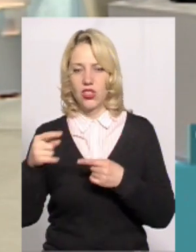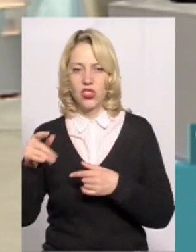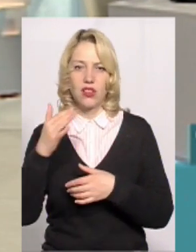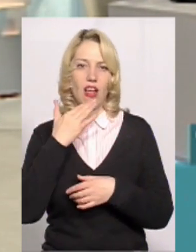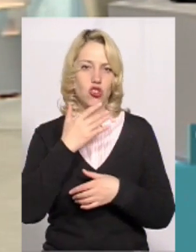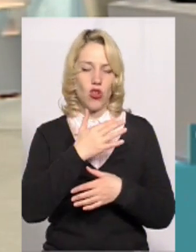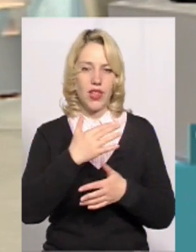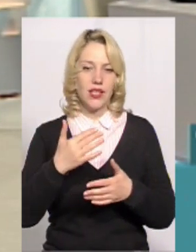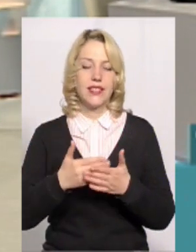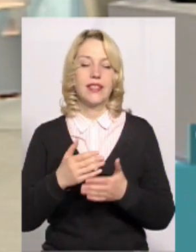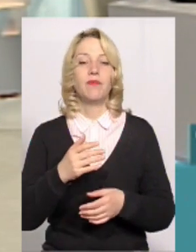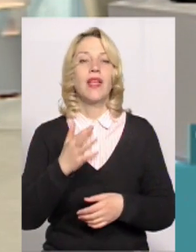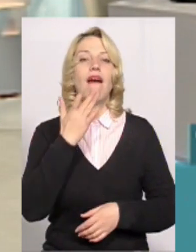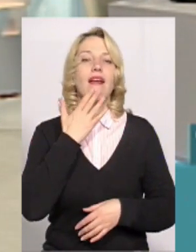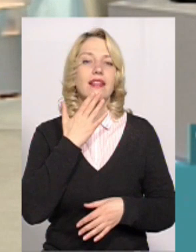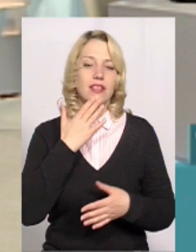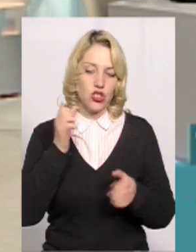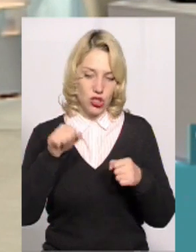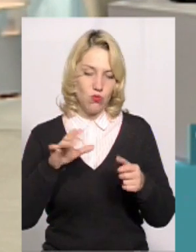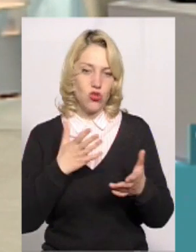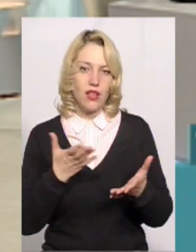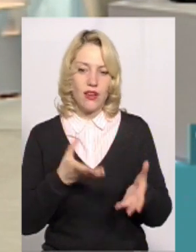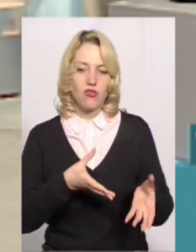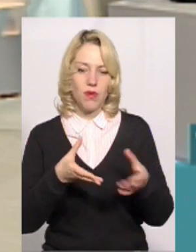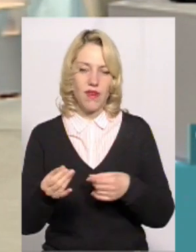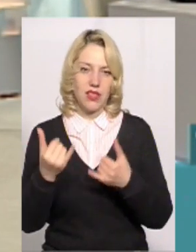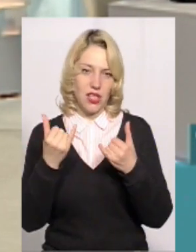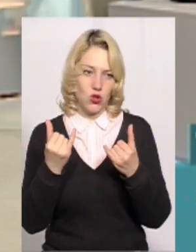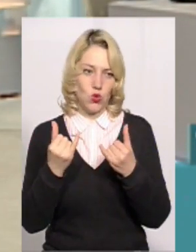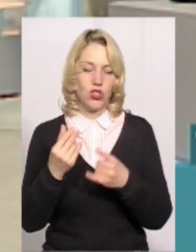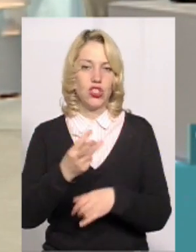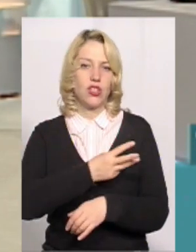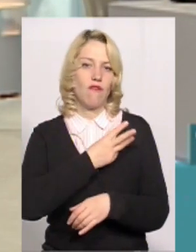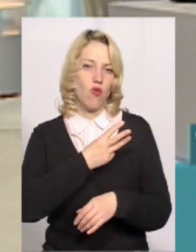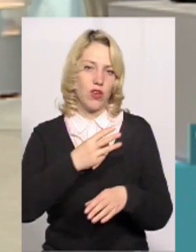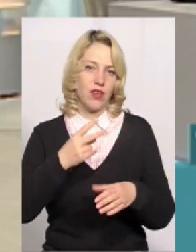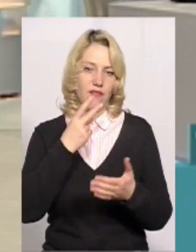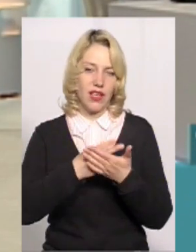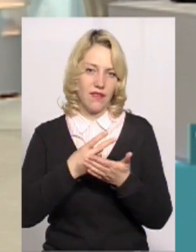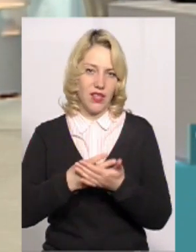національності. От етнічність може якось позначатись на сьогоднішньому воле виявлення?